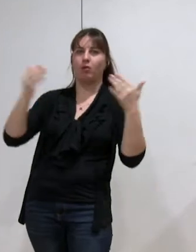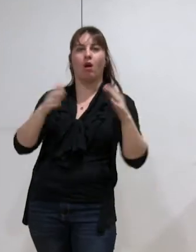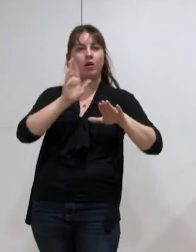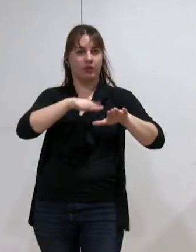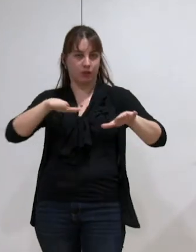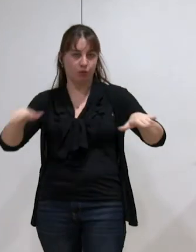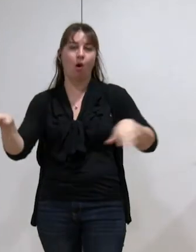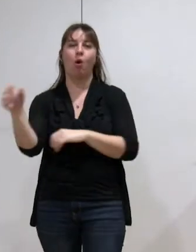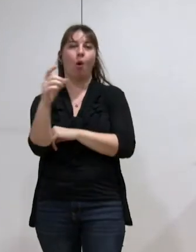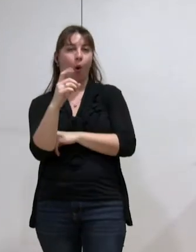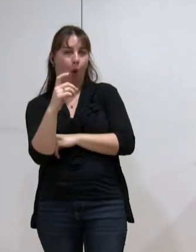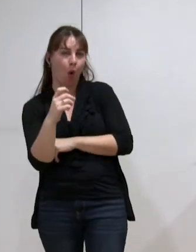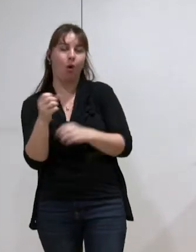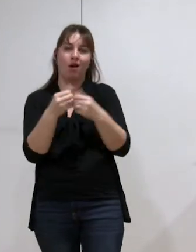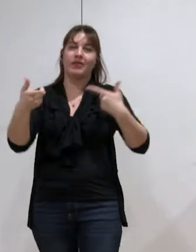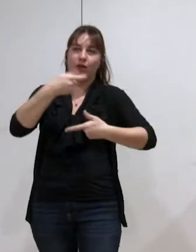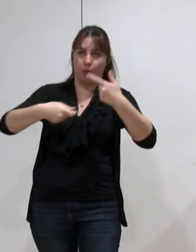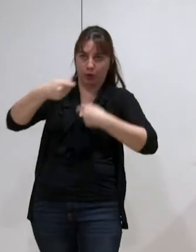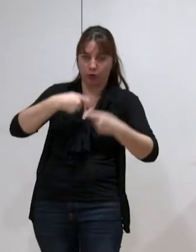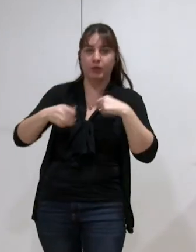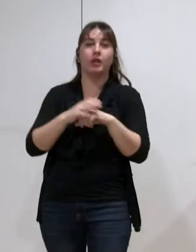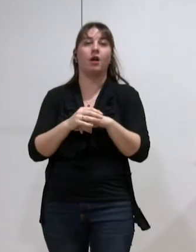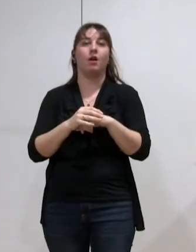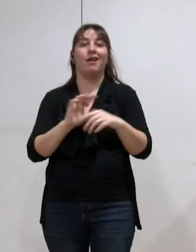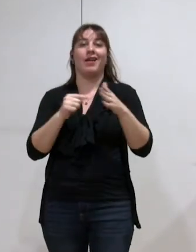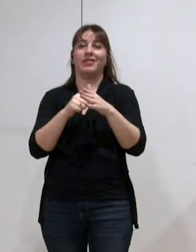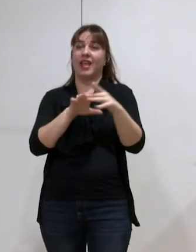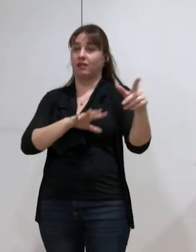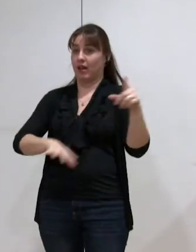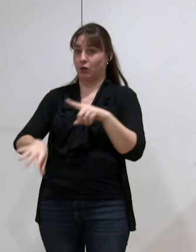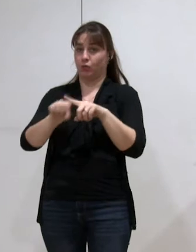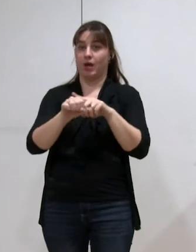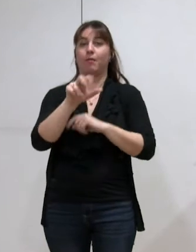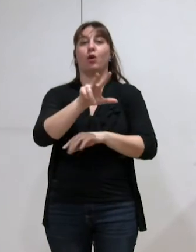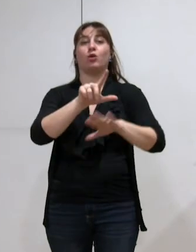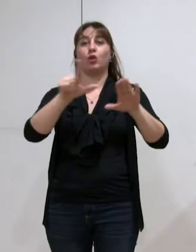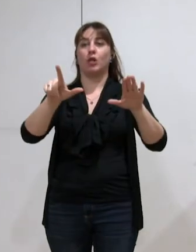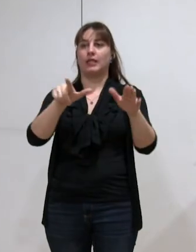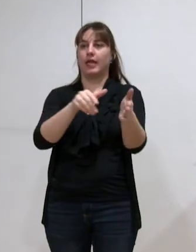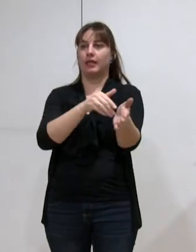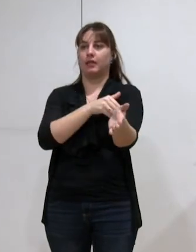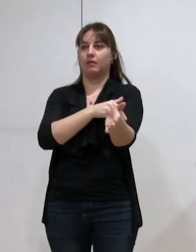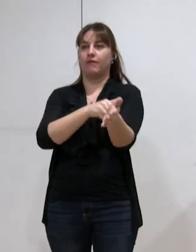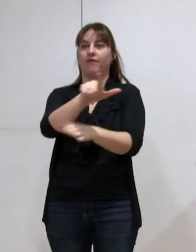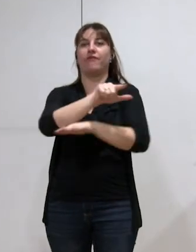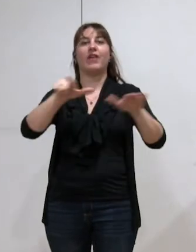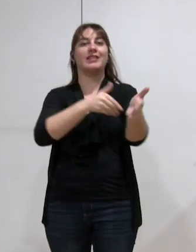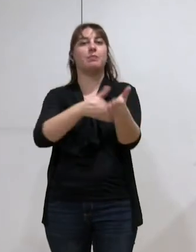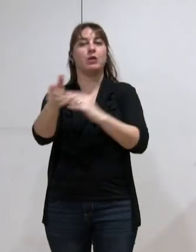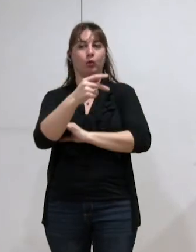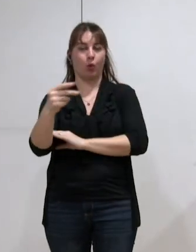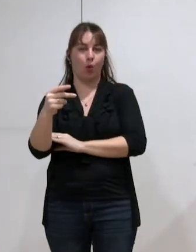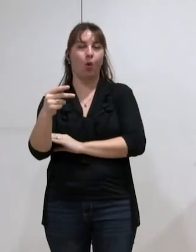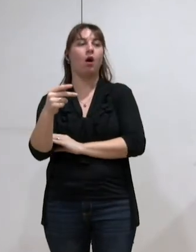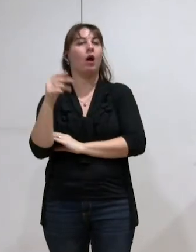les locaux économiques, et pour la dette récupérable, donc c'est 25 millions d'emprunts qui étaient souscrits au titre des